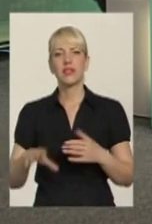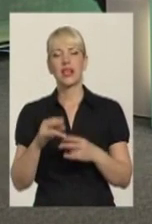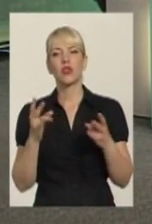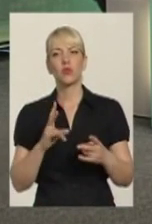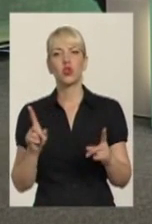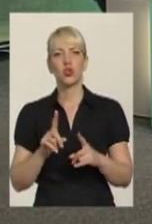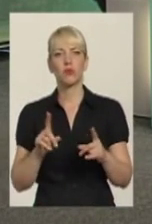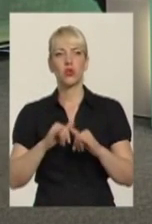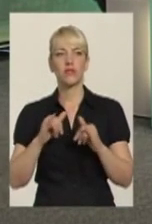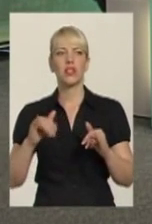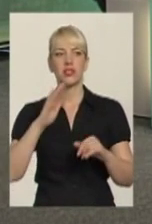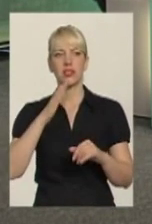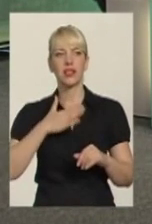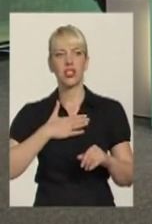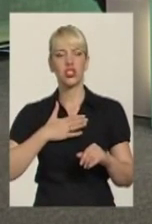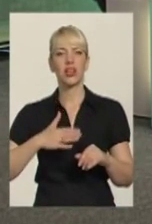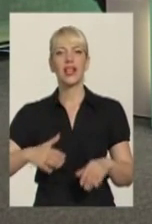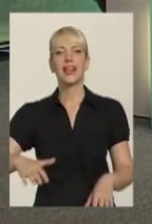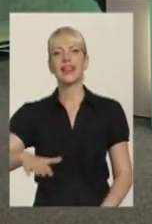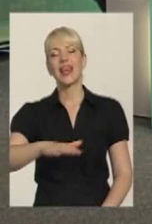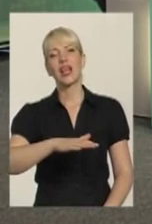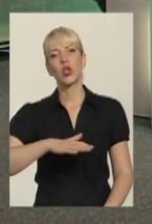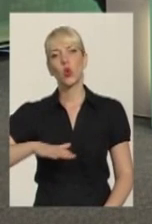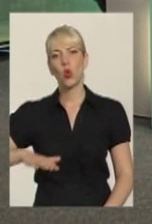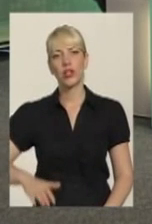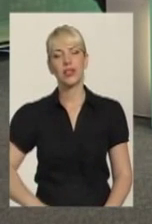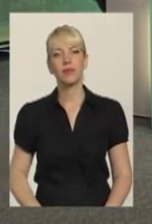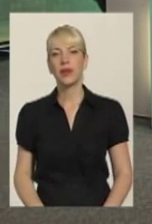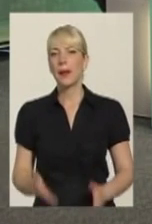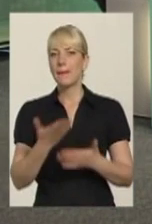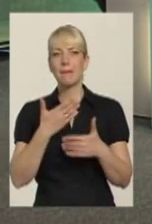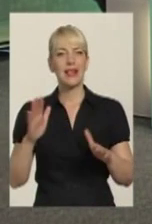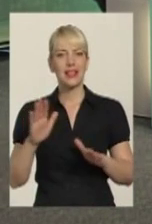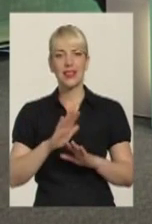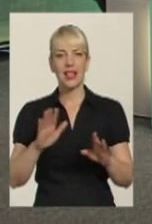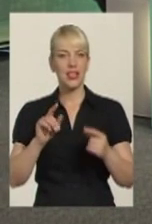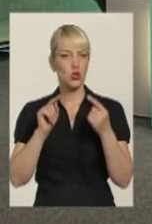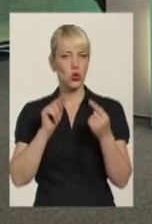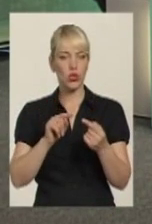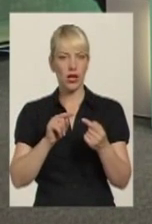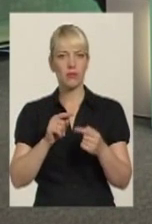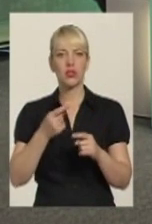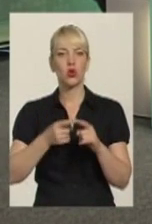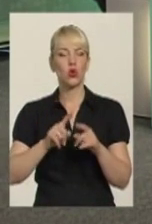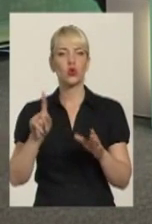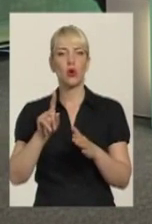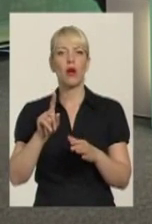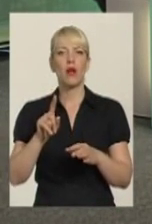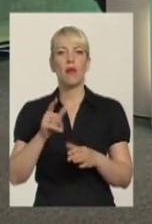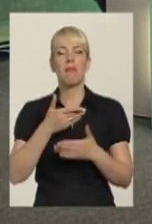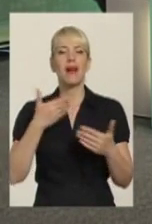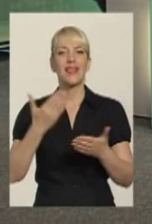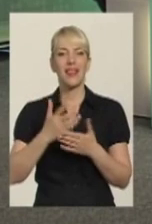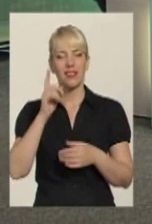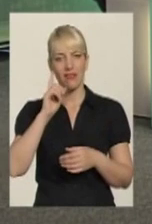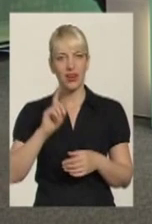розвивалися наші території. І тому ми не цураємося того, що ми євреї, ми розказуємо те, що в нас є,